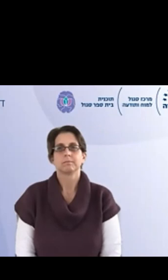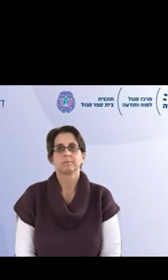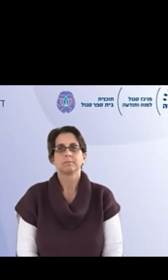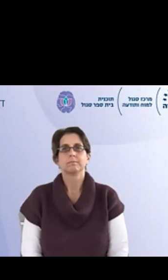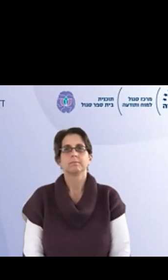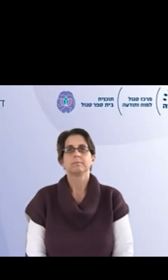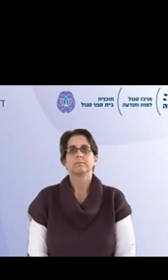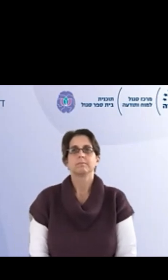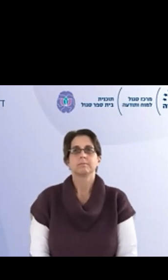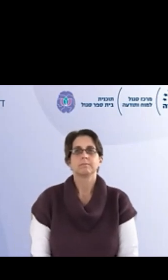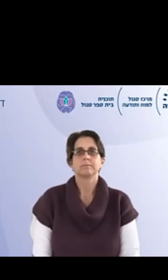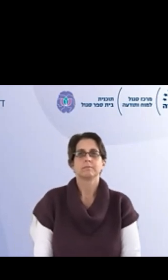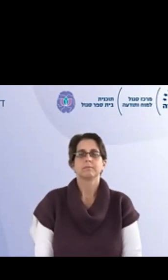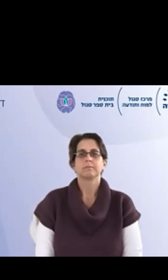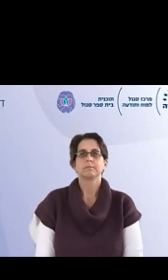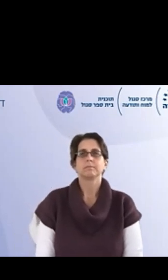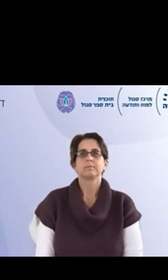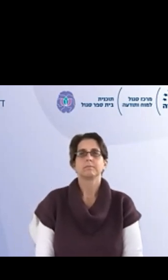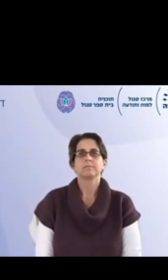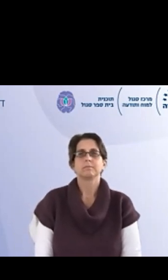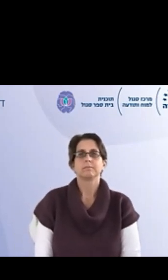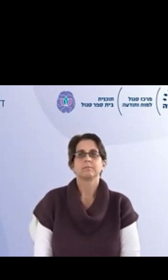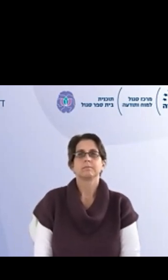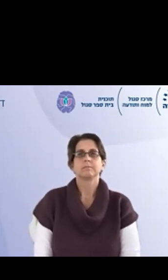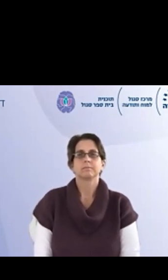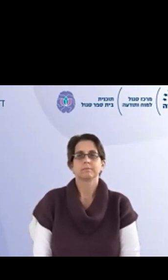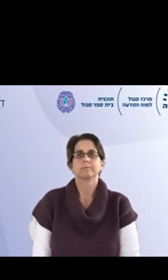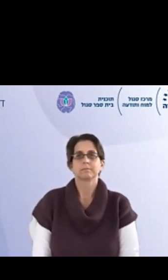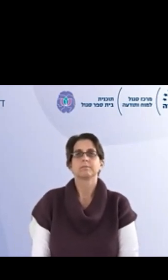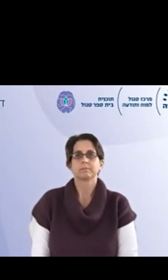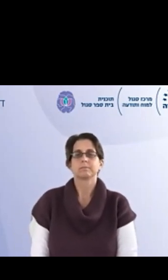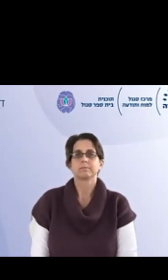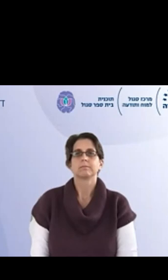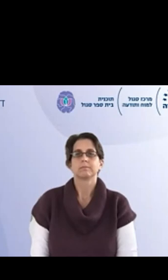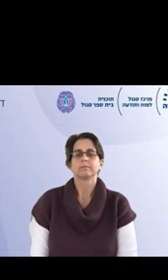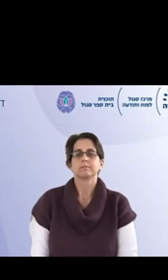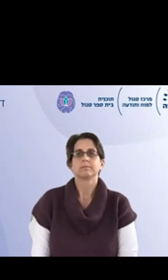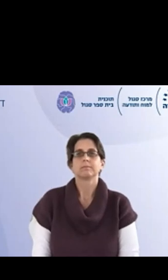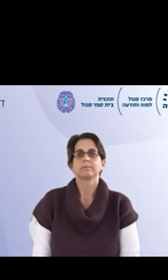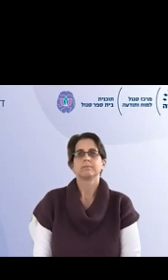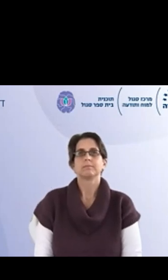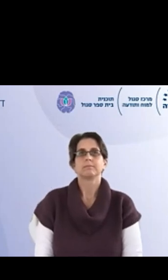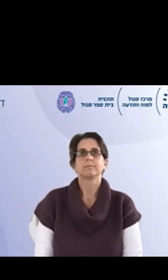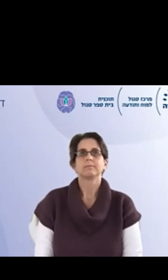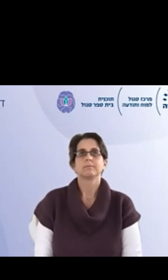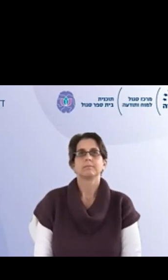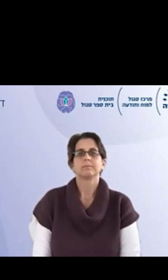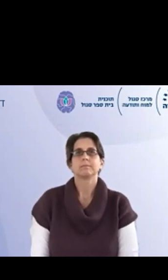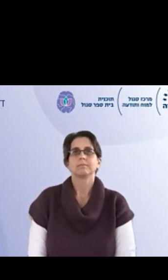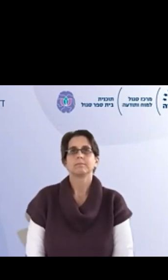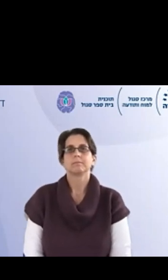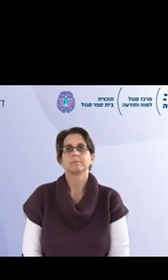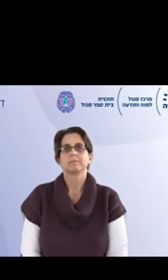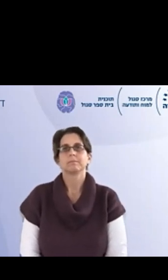קשובים, ומכילים, והייבטים רגשיים, היו ככה באמת, בראש סדר העדיפויות, אבל אני חושבת שההבדל,